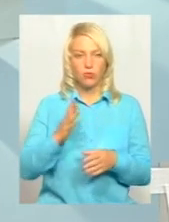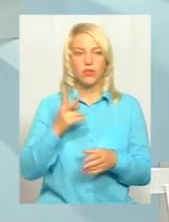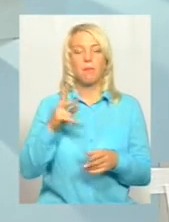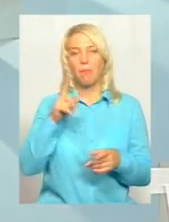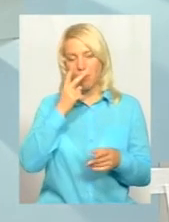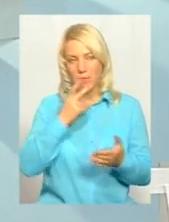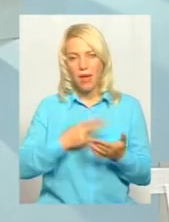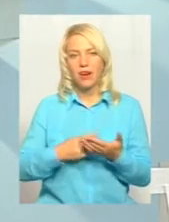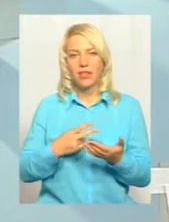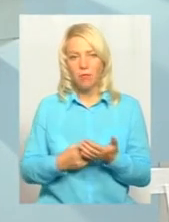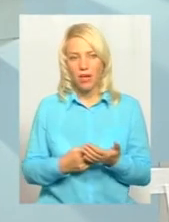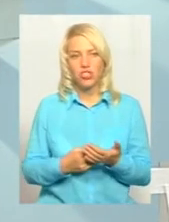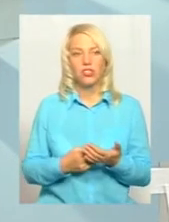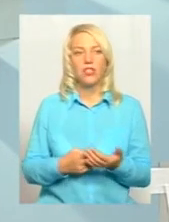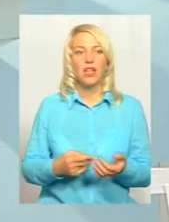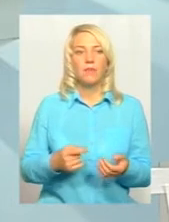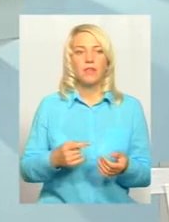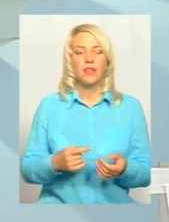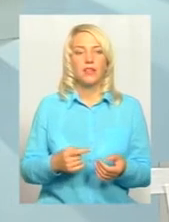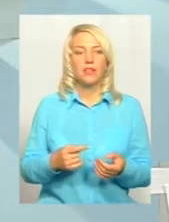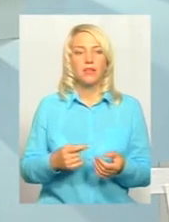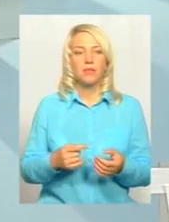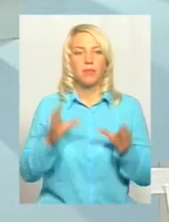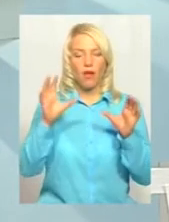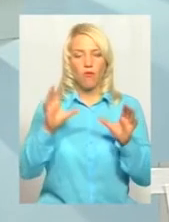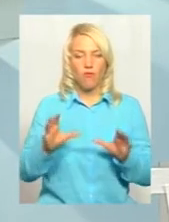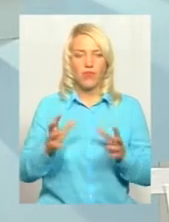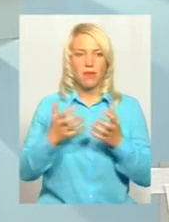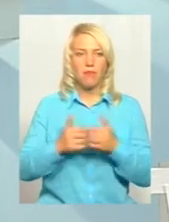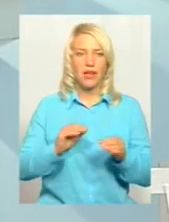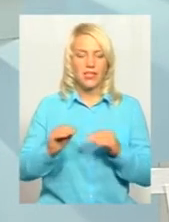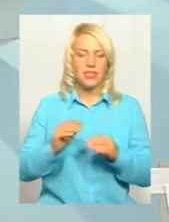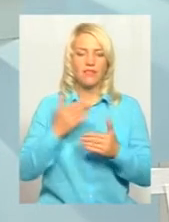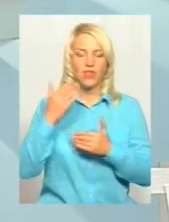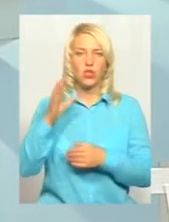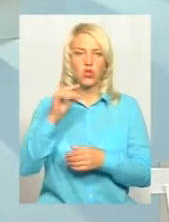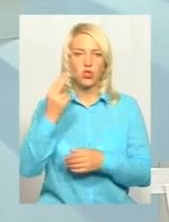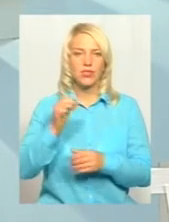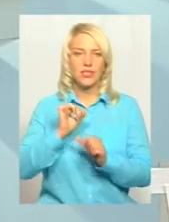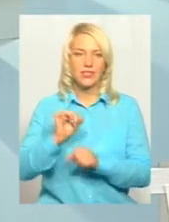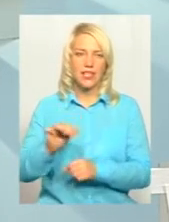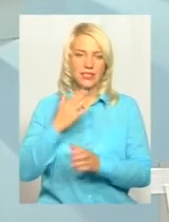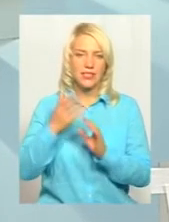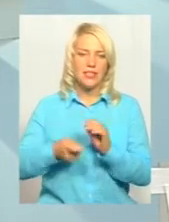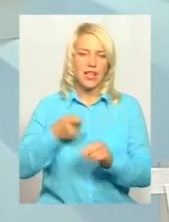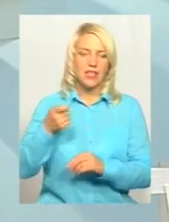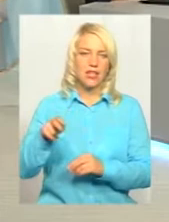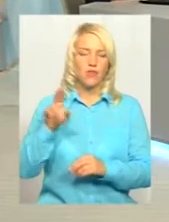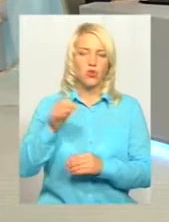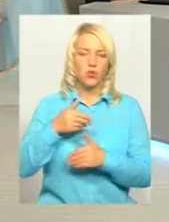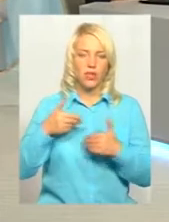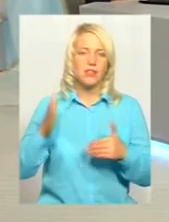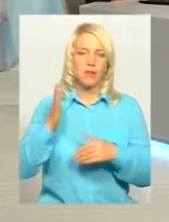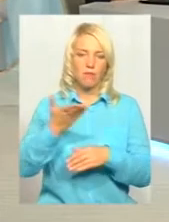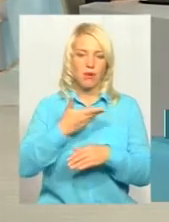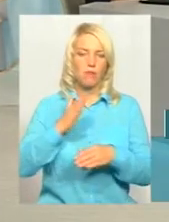пакунку малюка передбачений відповідно правовий механізм, звернення до управління соцзахисту заяву і до нас, і ми будемо віддавати. Але, як я вже